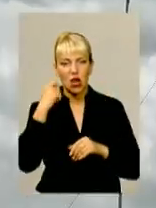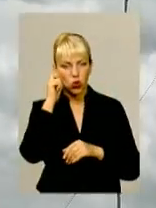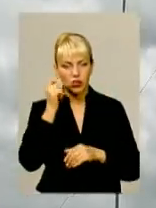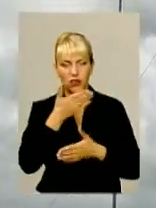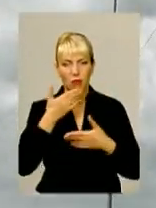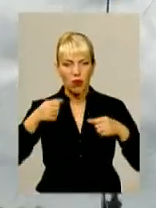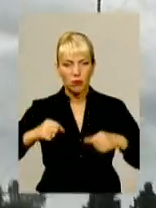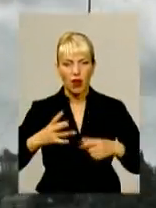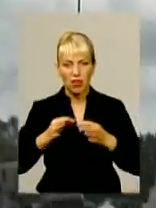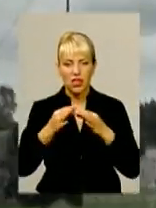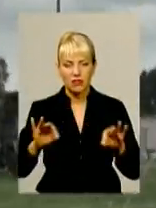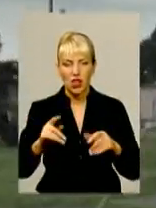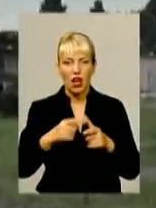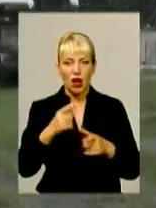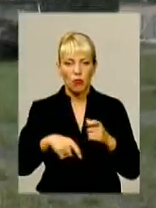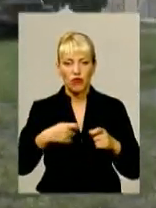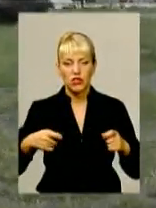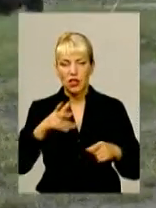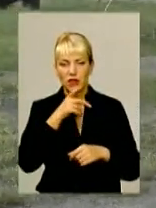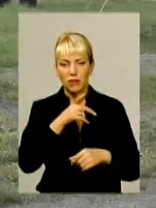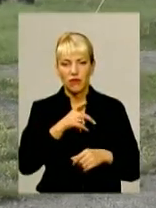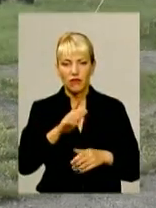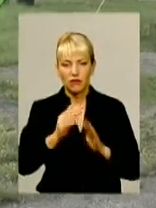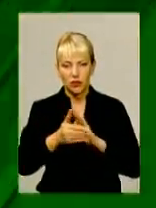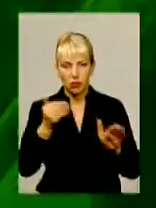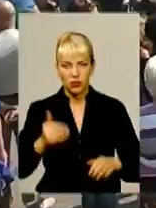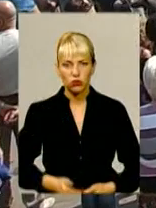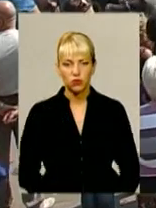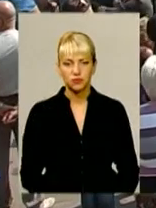права на звільнення або відстрочку від призову на строкову військову службу.